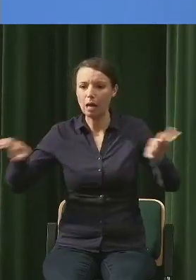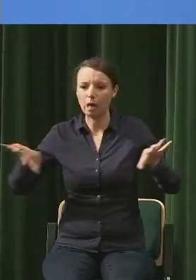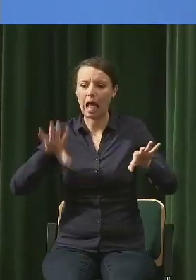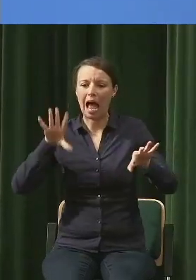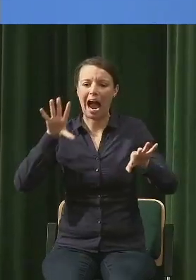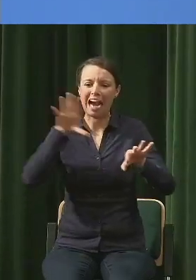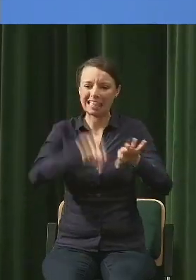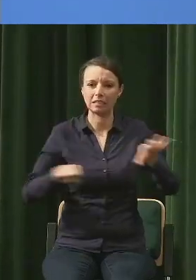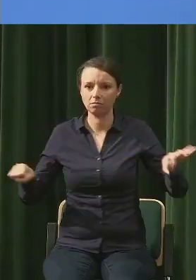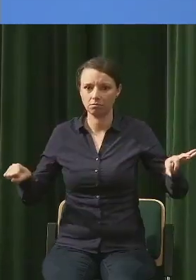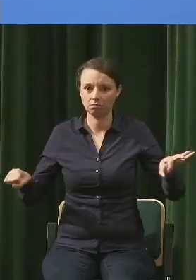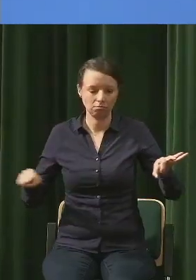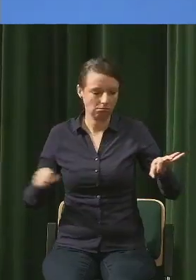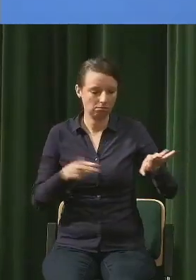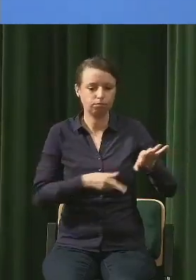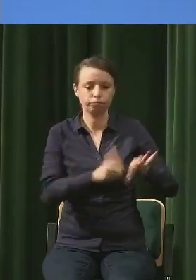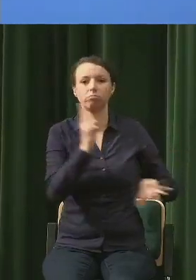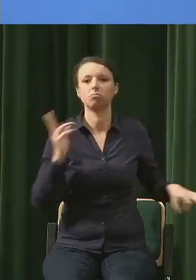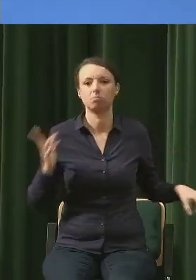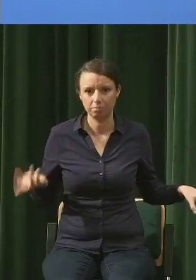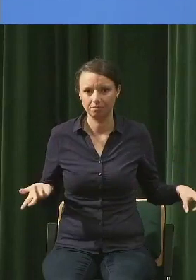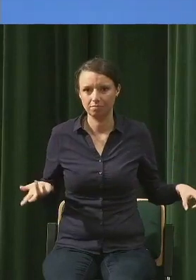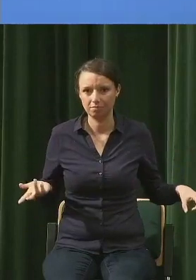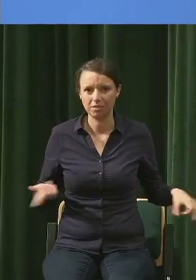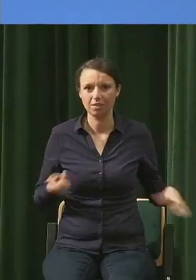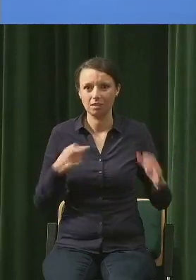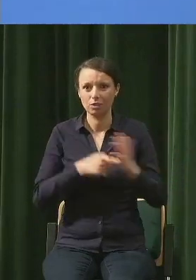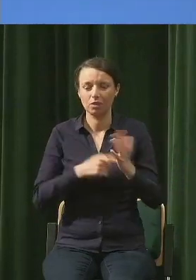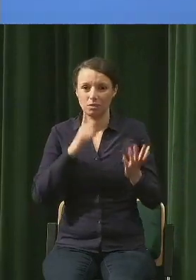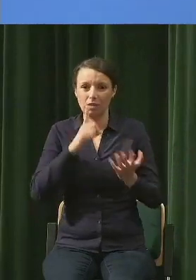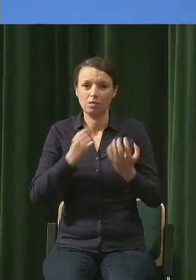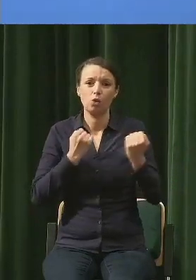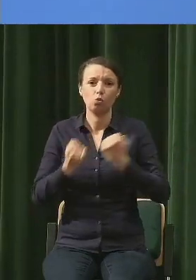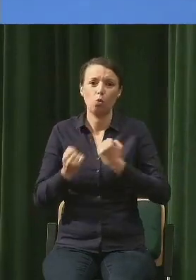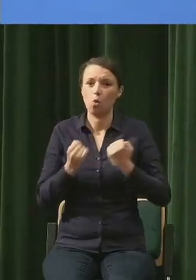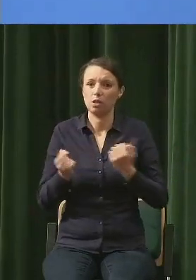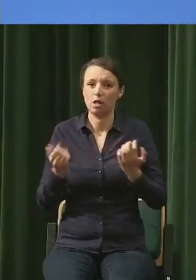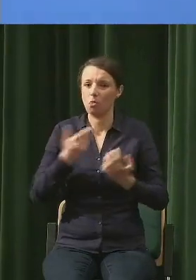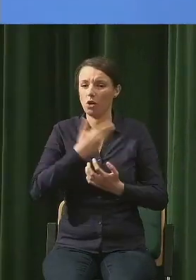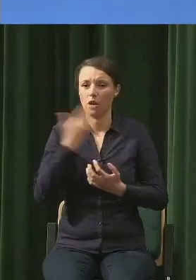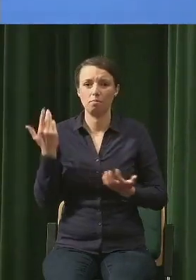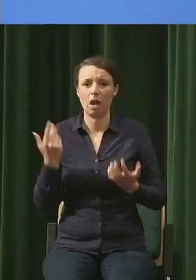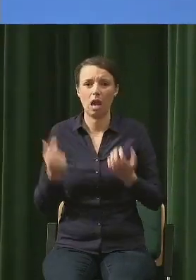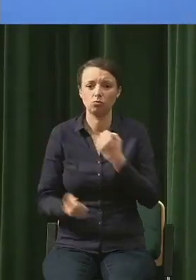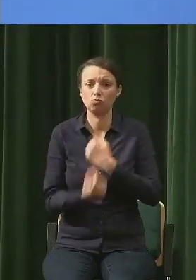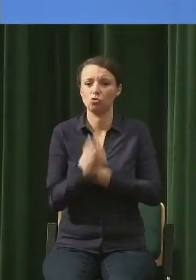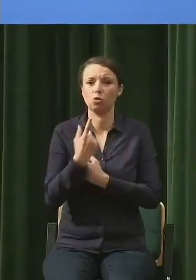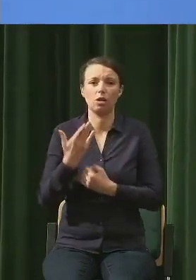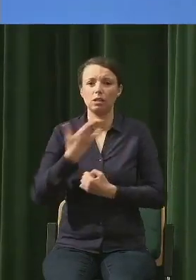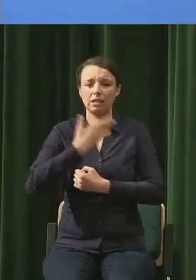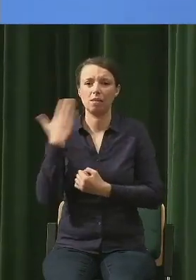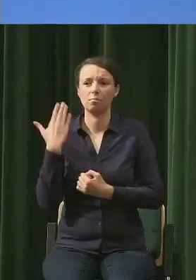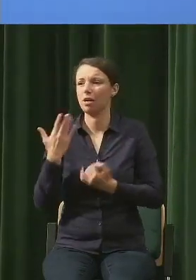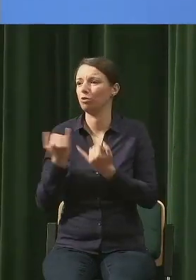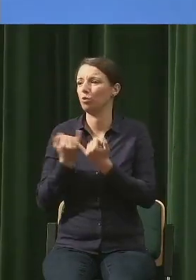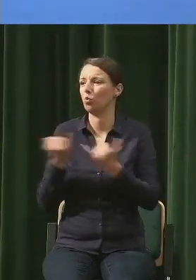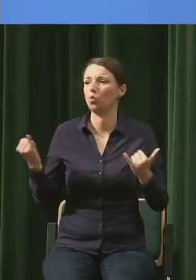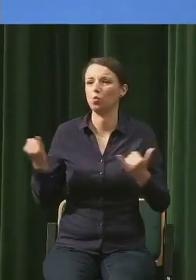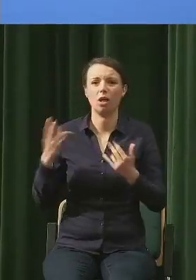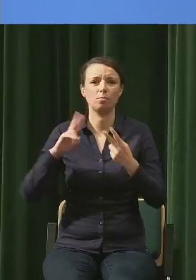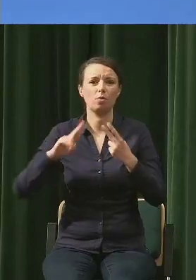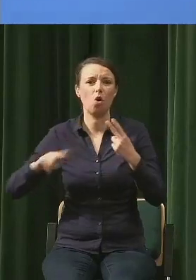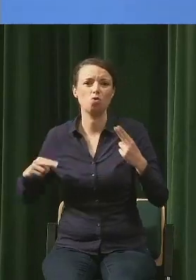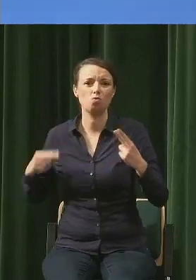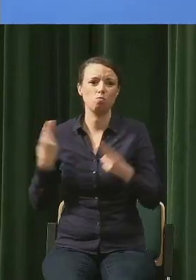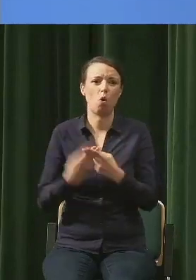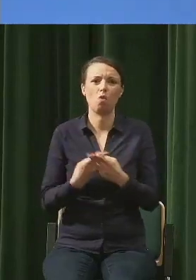trudne, dlatego, że nie ma tam przypadku i nie ma też tych rozmaitych odpowiedzi, które